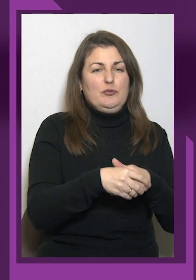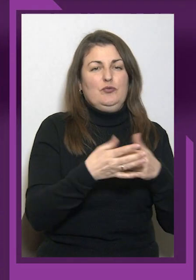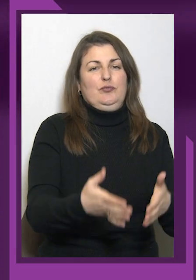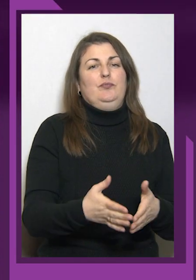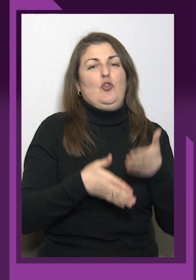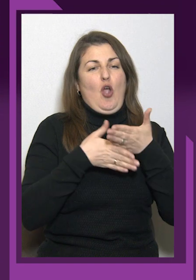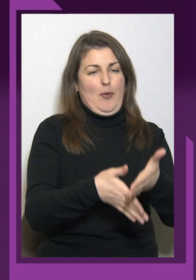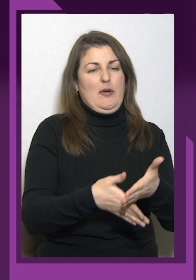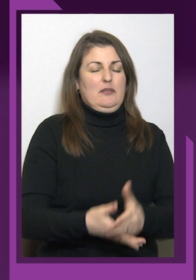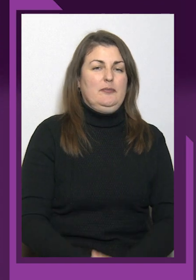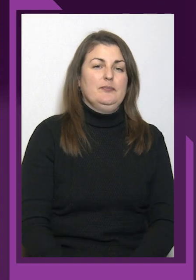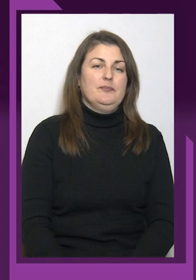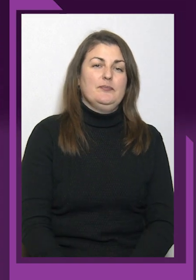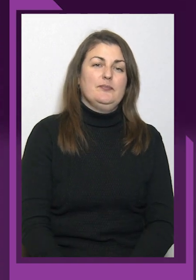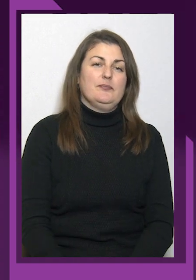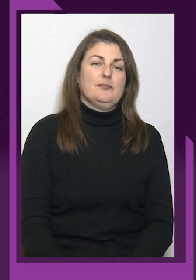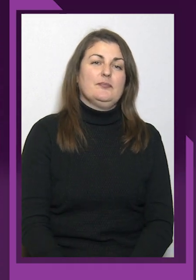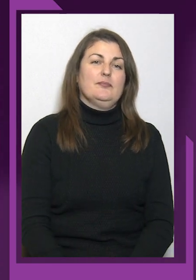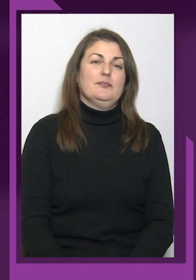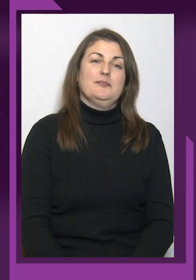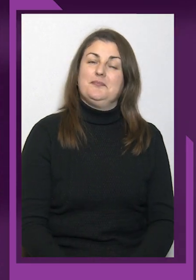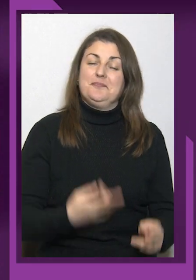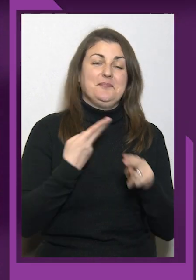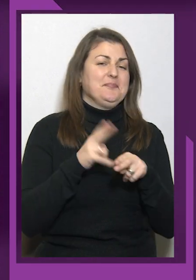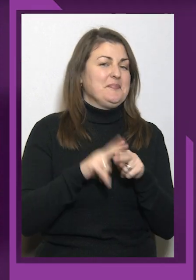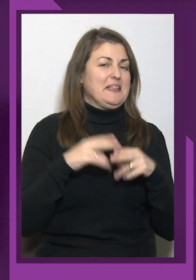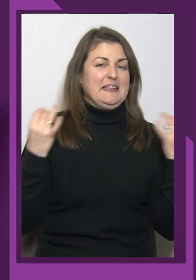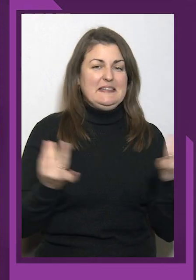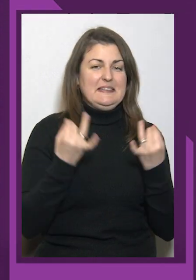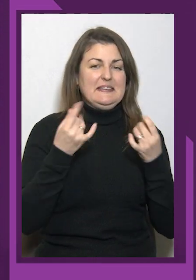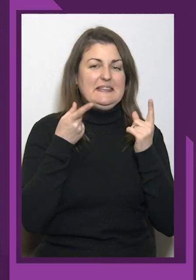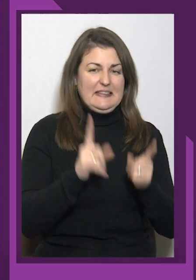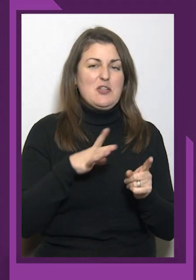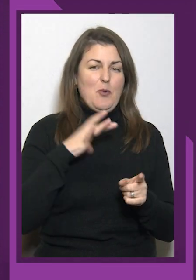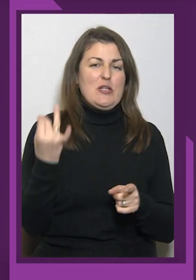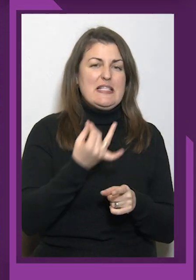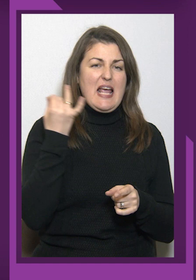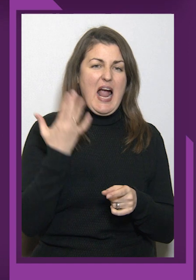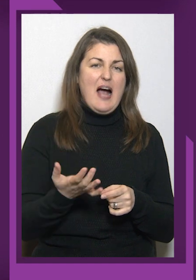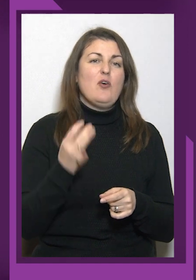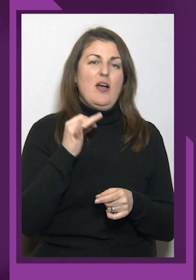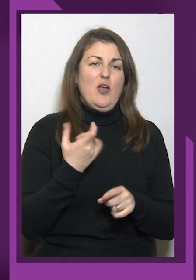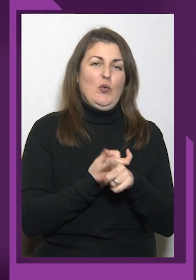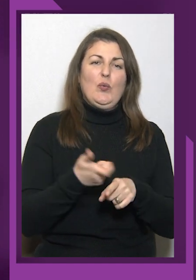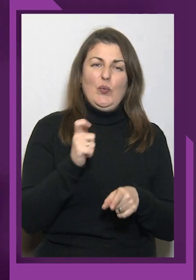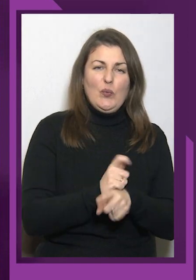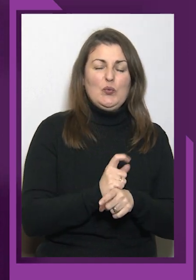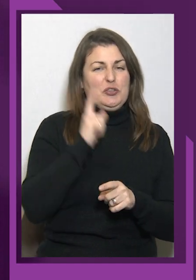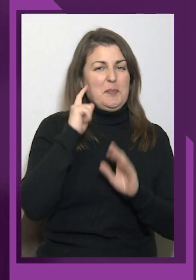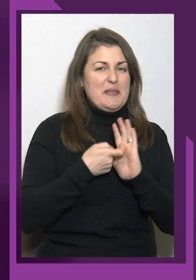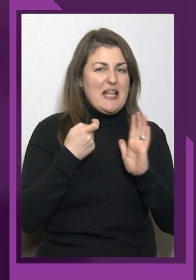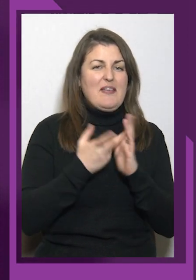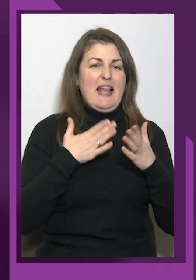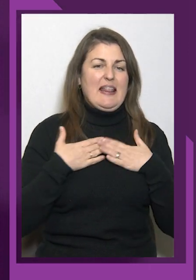Це дійсно було цікаво і дуже пізнавально для нас всіх. При цьому, от ви згадали тут про